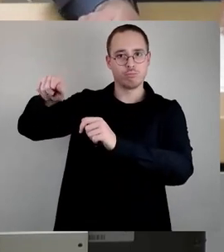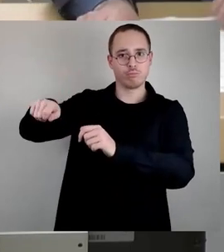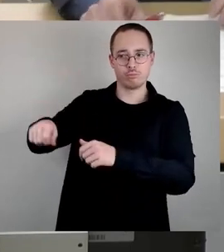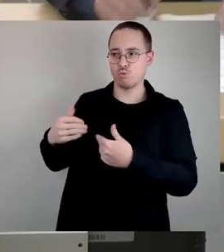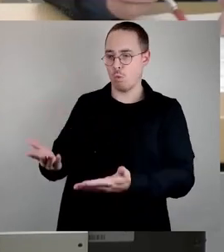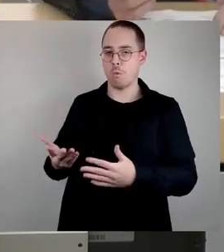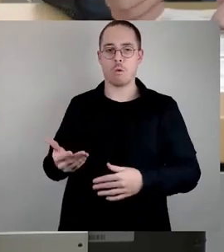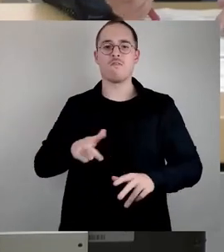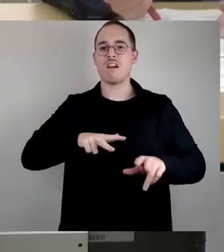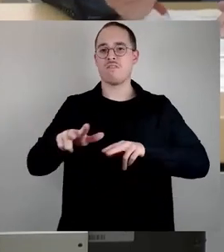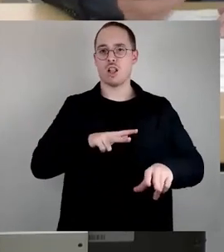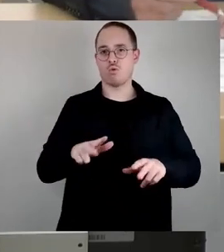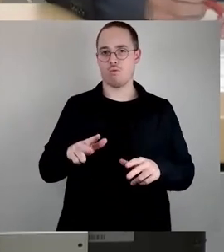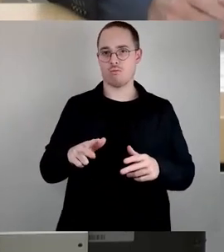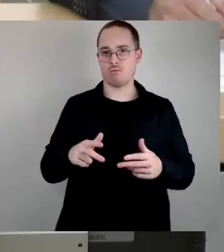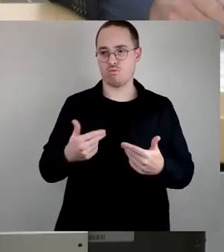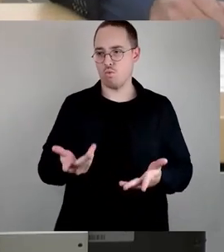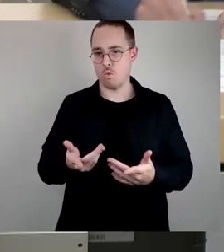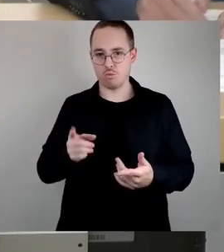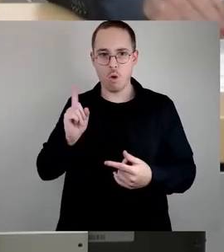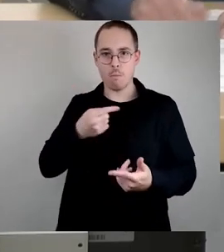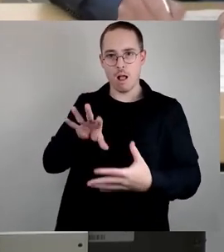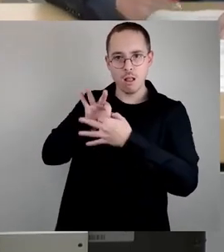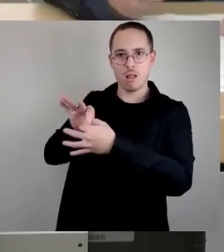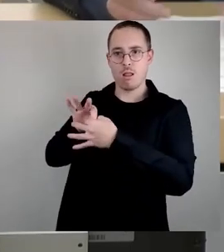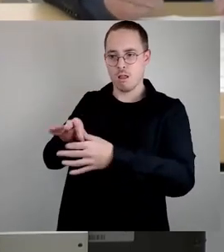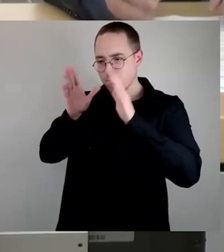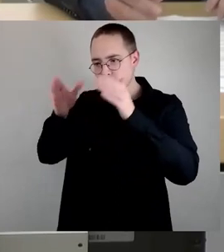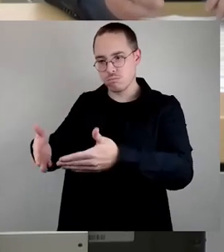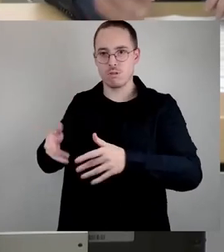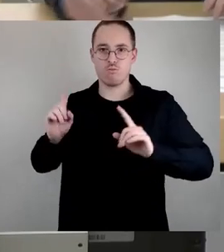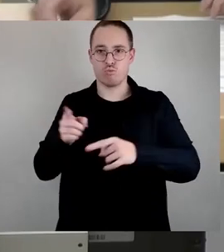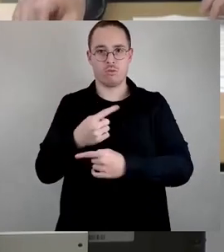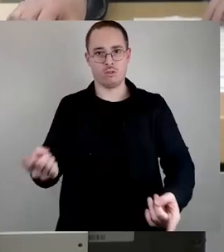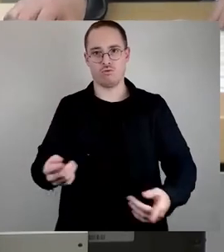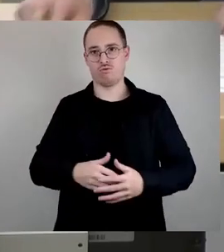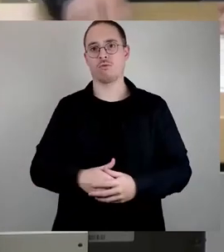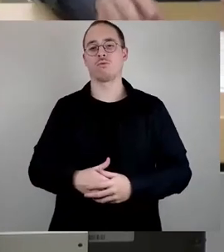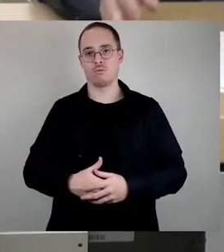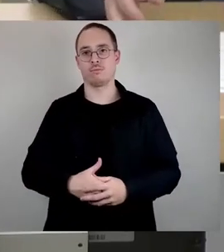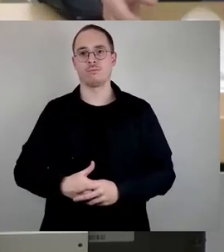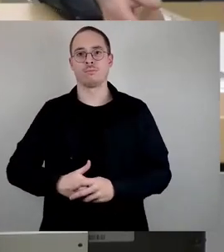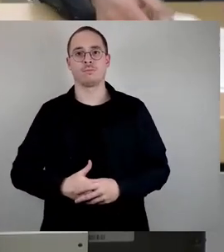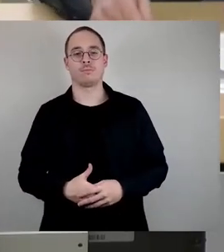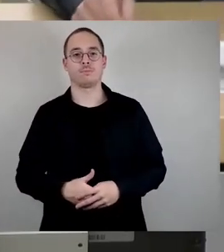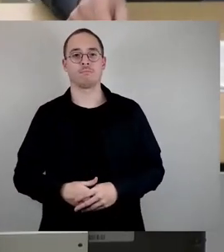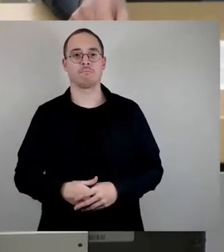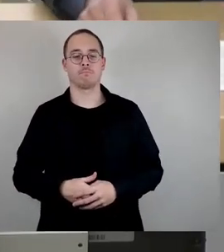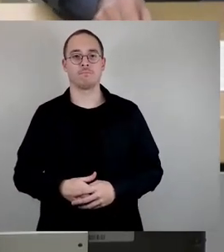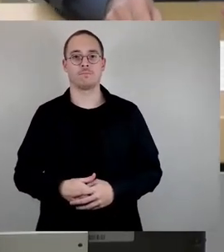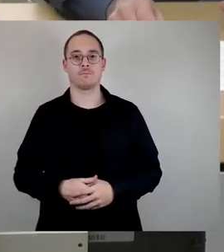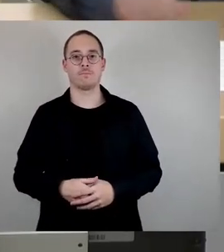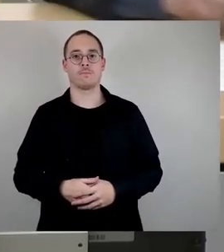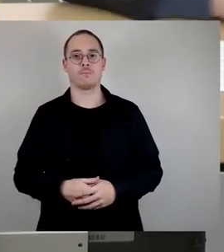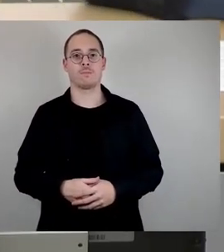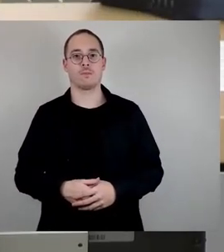Die Ergänzungsanträge jetzt noch nicht eingebracht. Punkt 7 Gemeinschaftsschule, dazu werden wir ja ohnehin noch eine Debatte führen. Auch hier nur kurz gesagt, werden wir